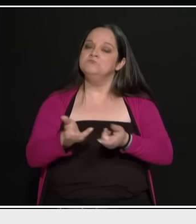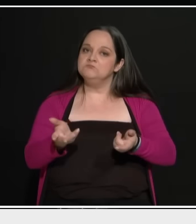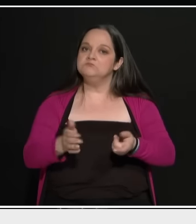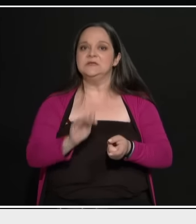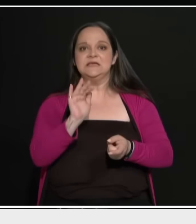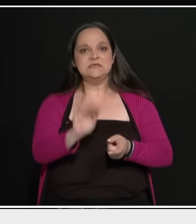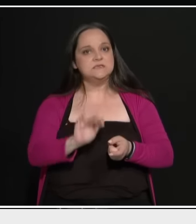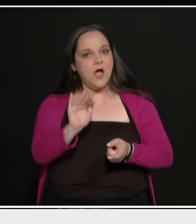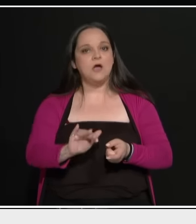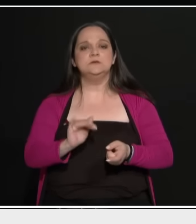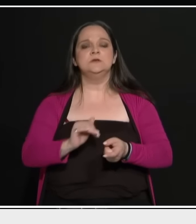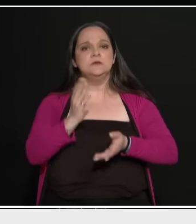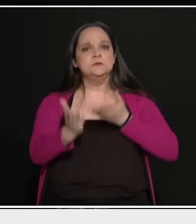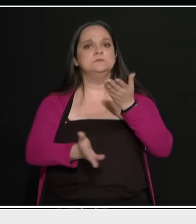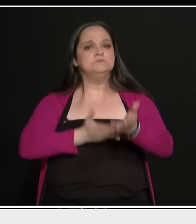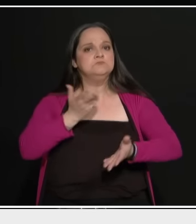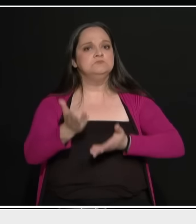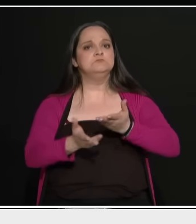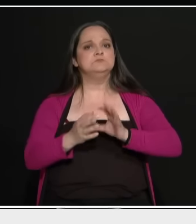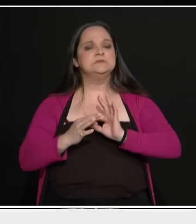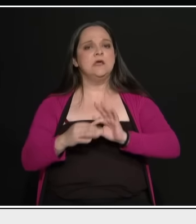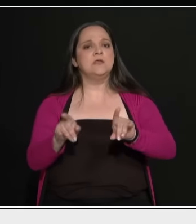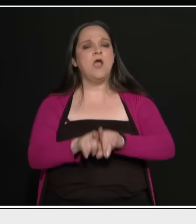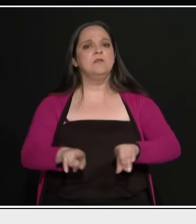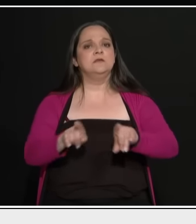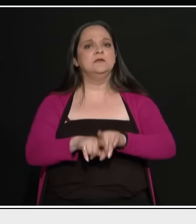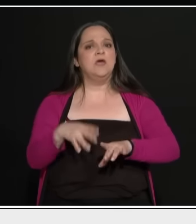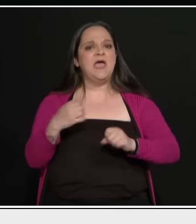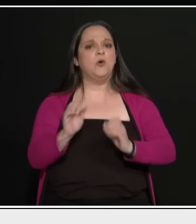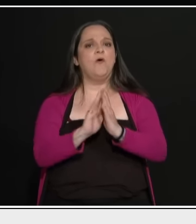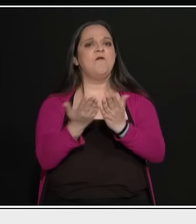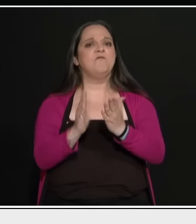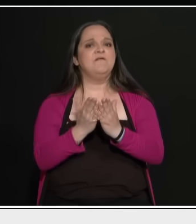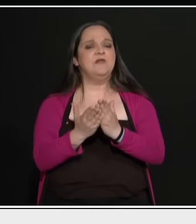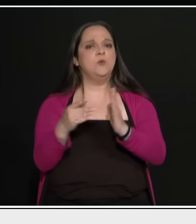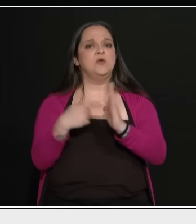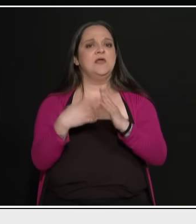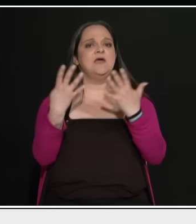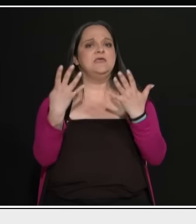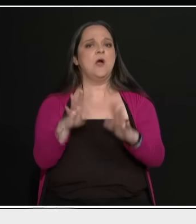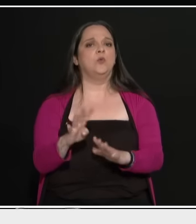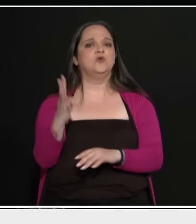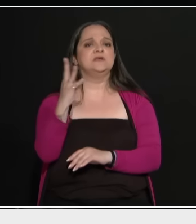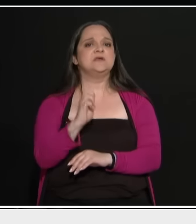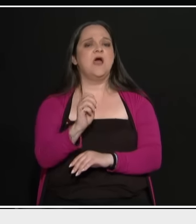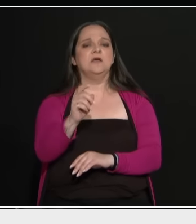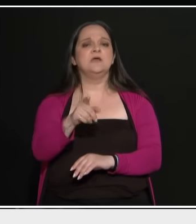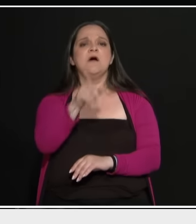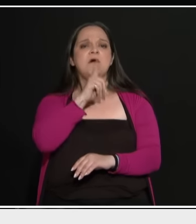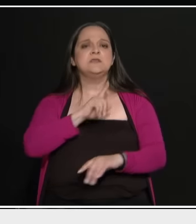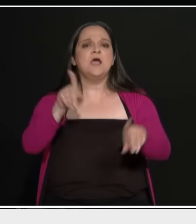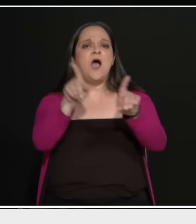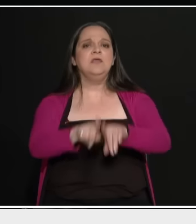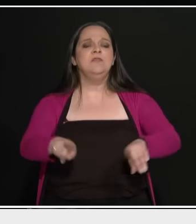συγκεκριμένα πράγματα ζητούν και συνέχεια τα ίδια. Έχω βιβλίο από το 40 του Ινωνού που ζήταγε ακριβώς αυτά που